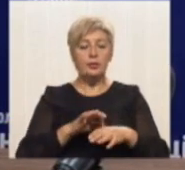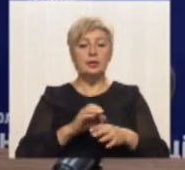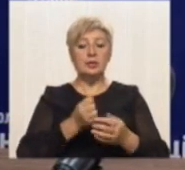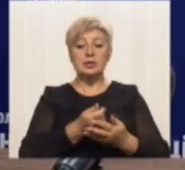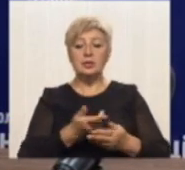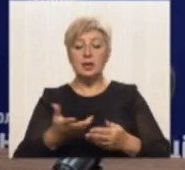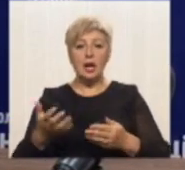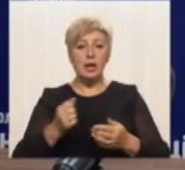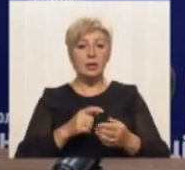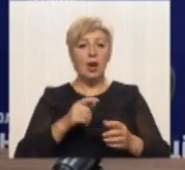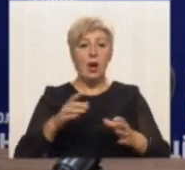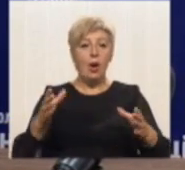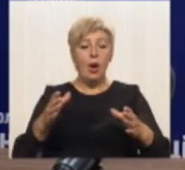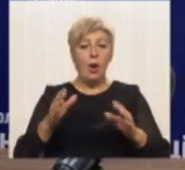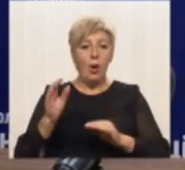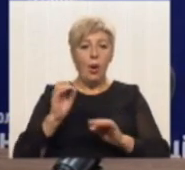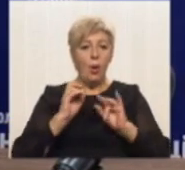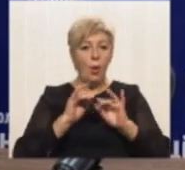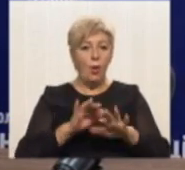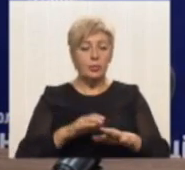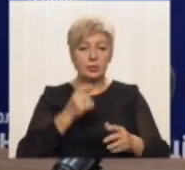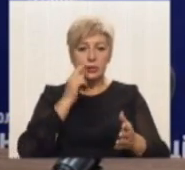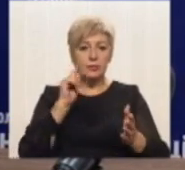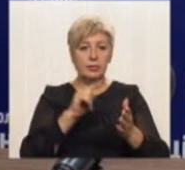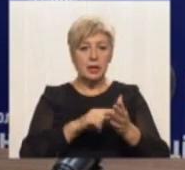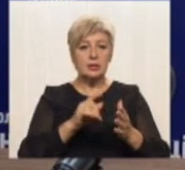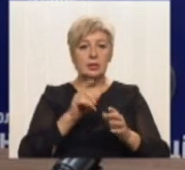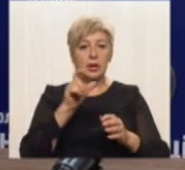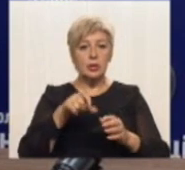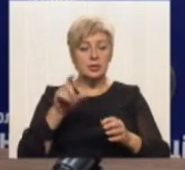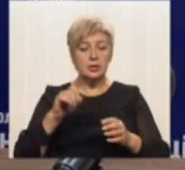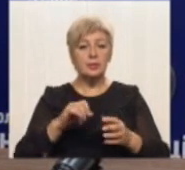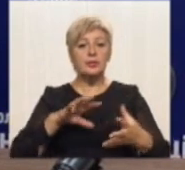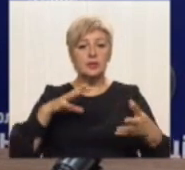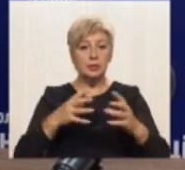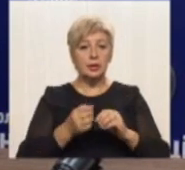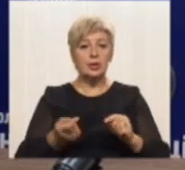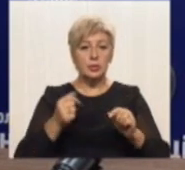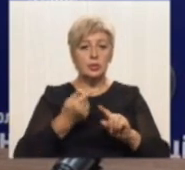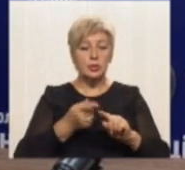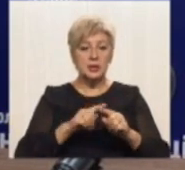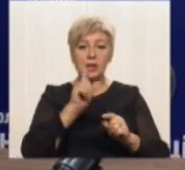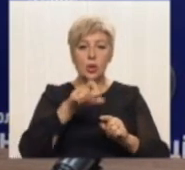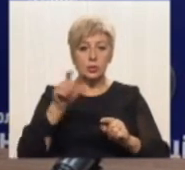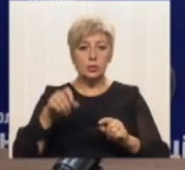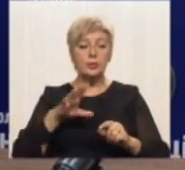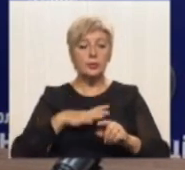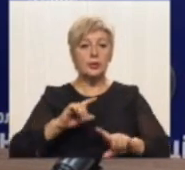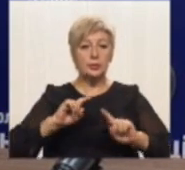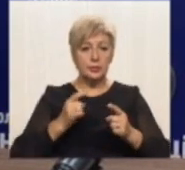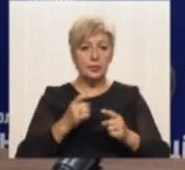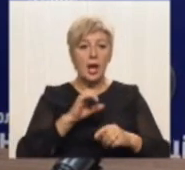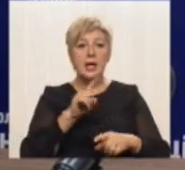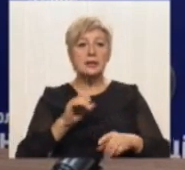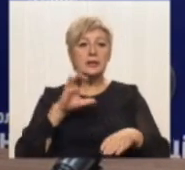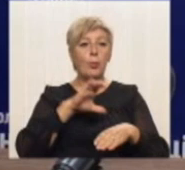комплексів оперативно-розшукових заходів відношення вказаних осіб, в результаті чого ці особи були затримані сполічним.